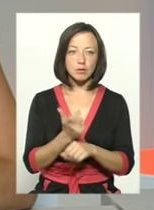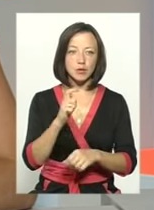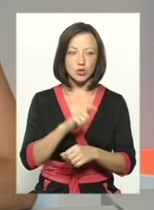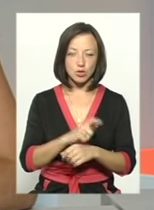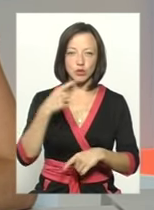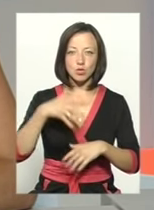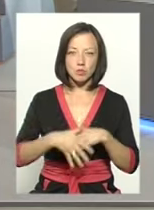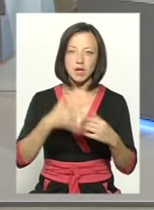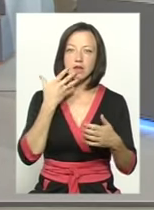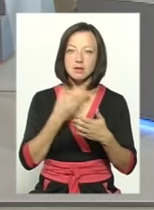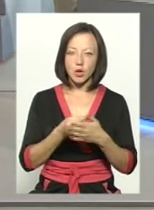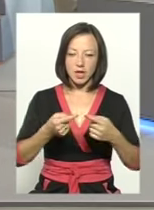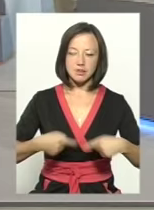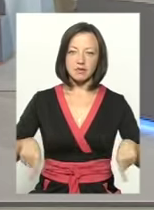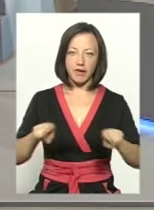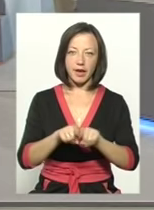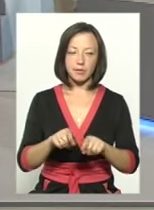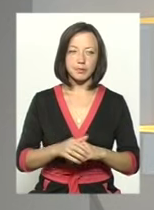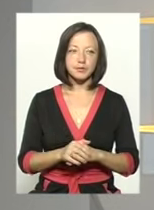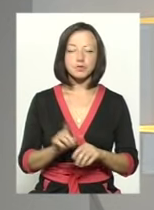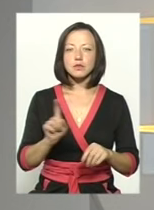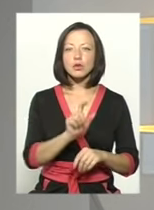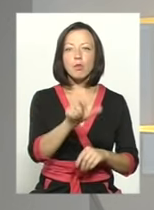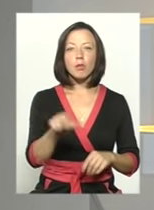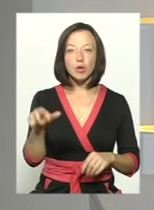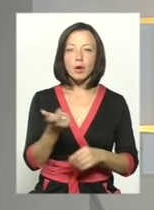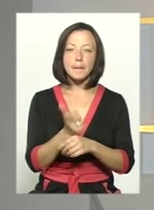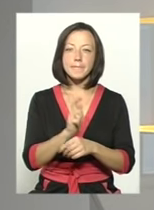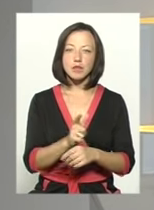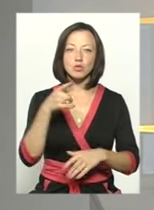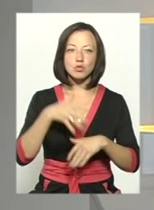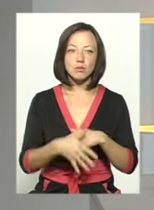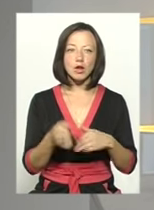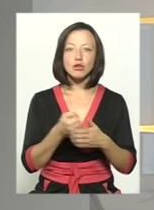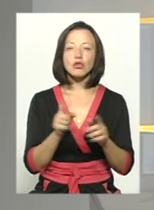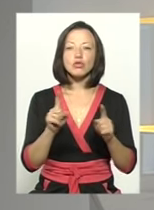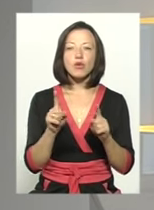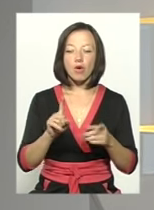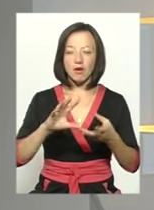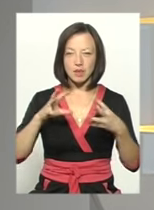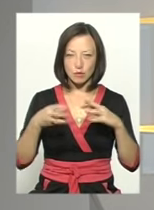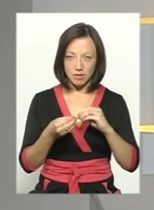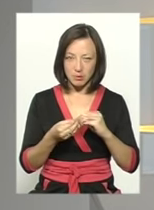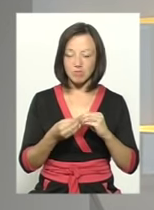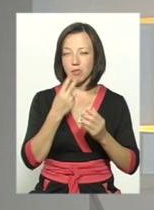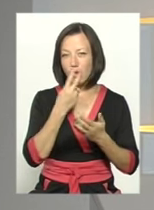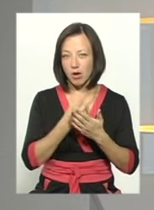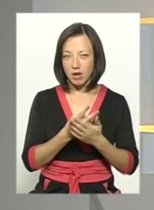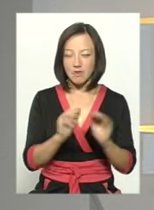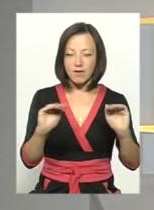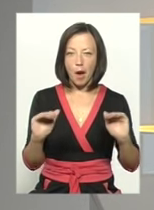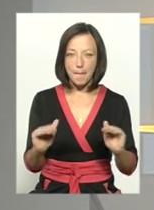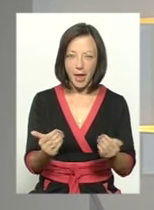розуміється на своїй сфері. Щоб глядачам було більш зрозуміло, до чого вже в полі техніка дійшла, ми покажемо